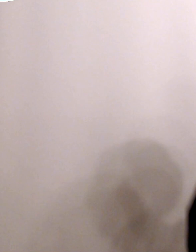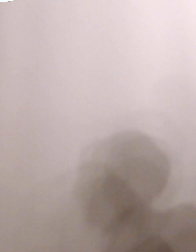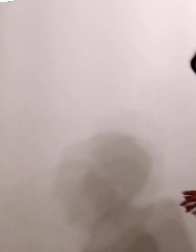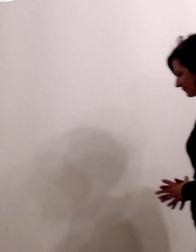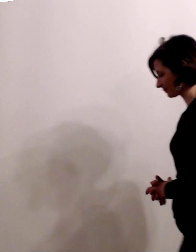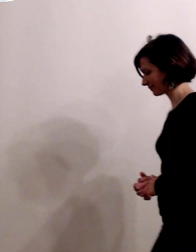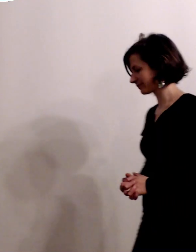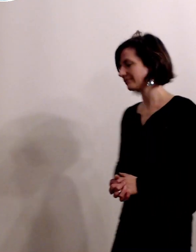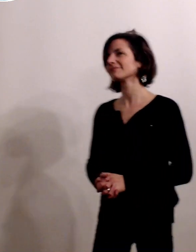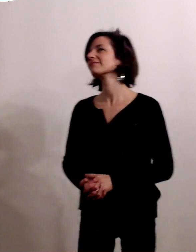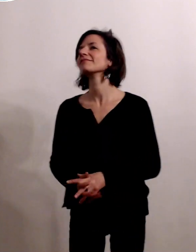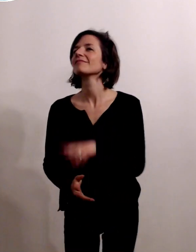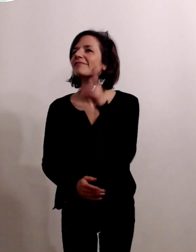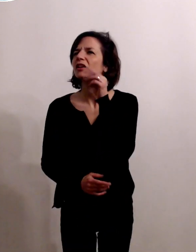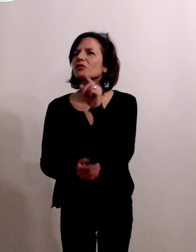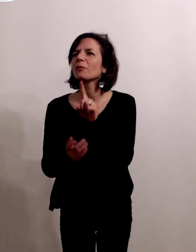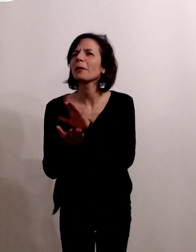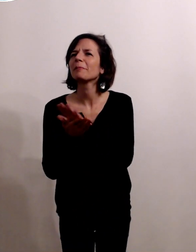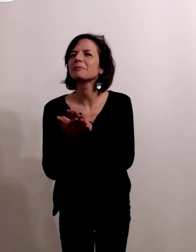ah j'entends pas pardon